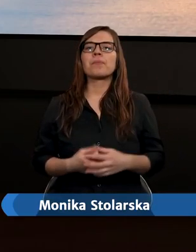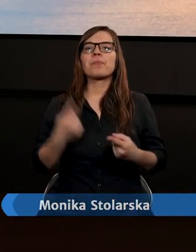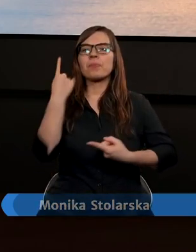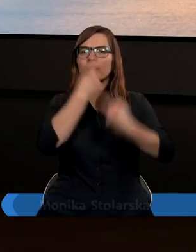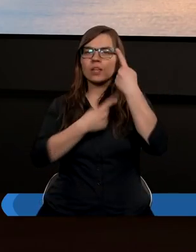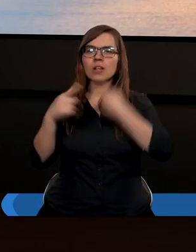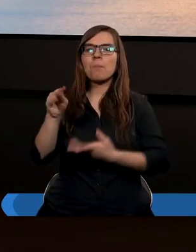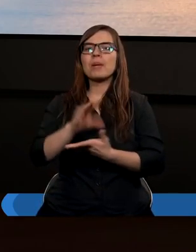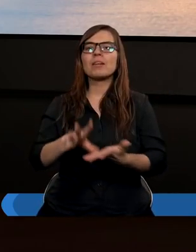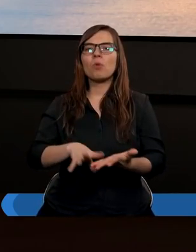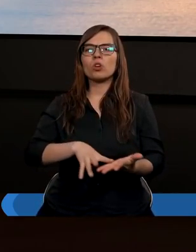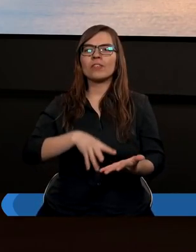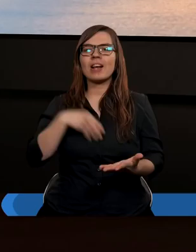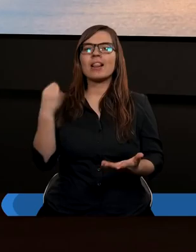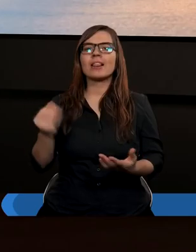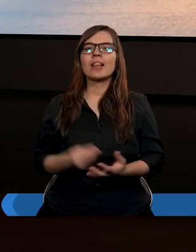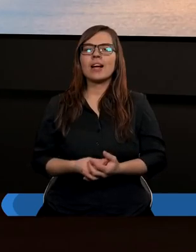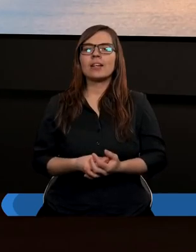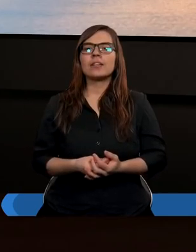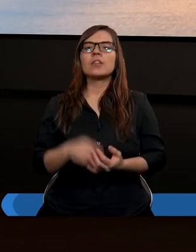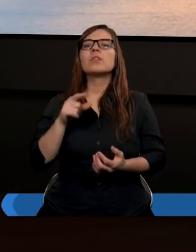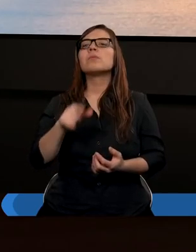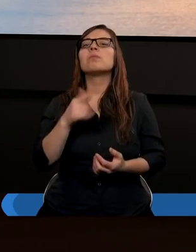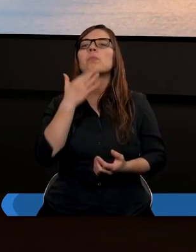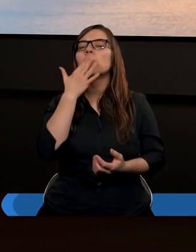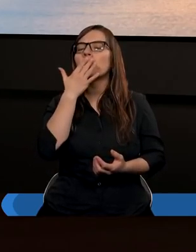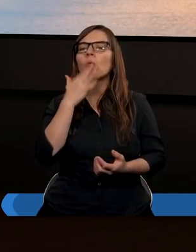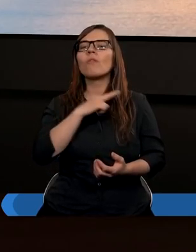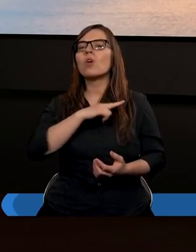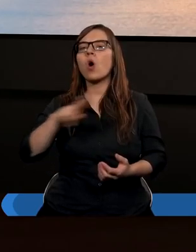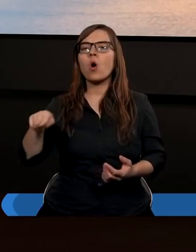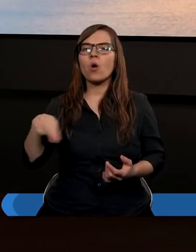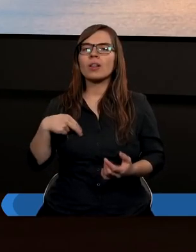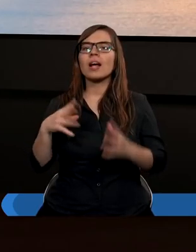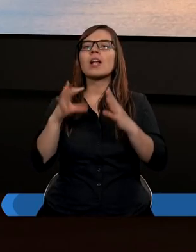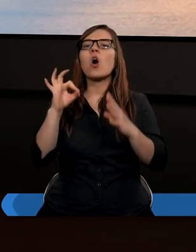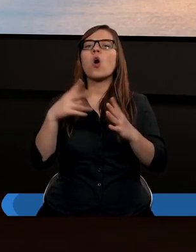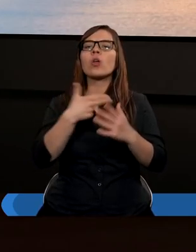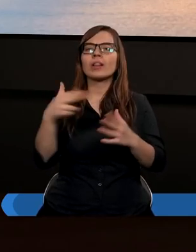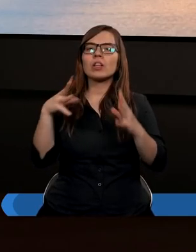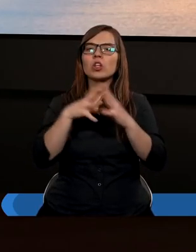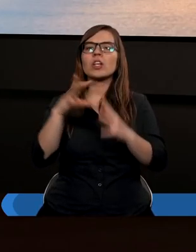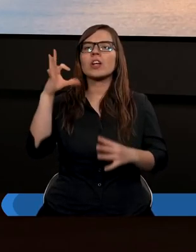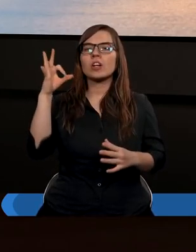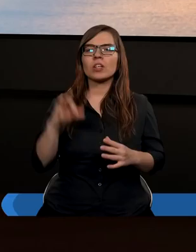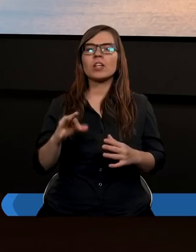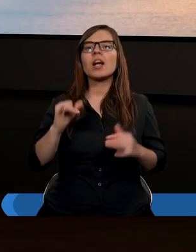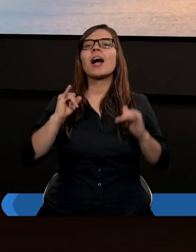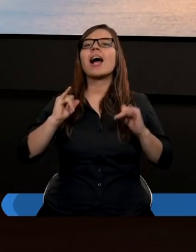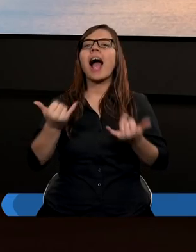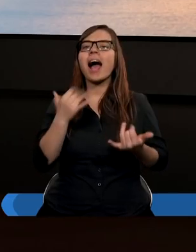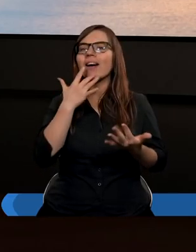Rozważamy Pismo Święte, co mówi ono na temat dziesięciny, jak ją